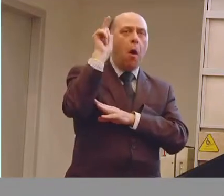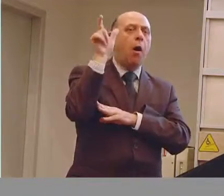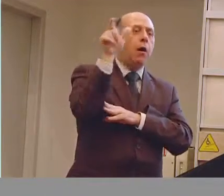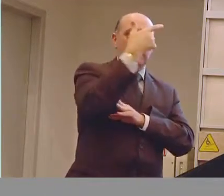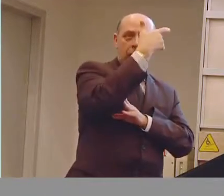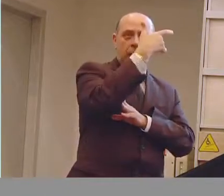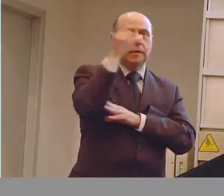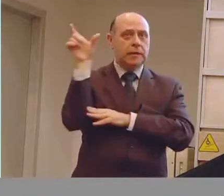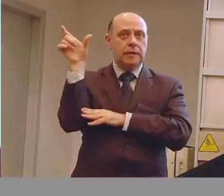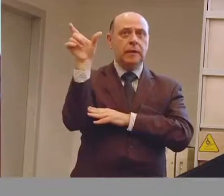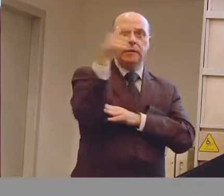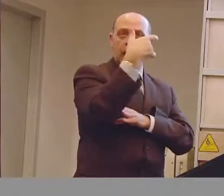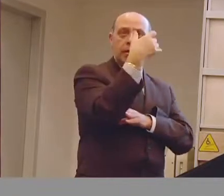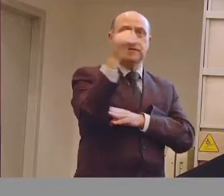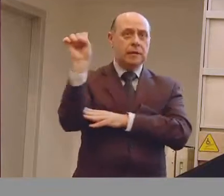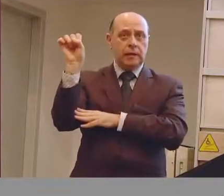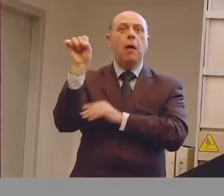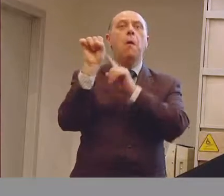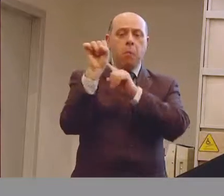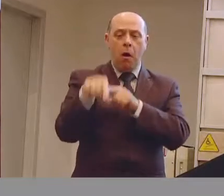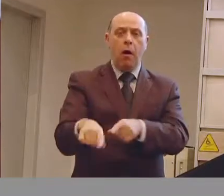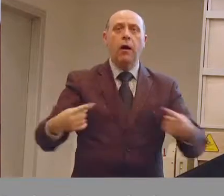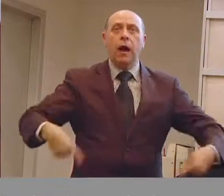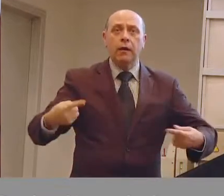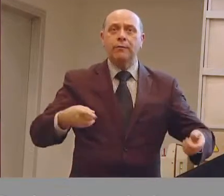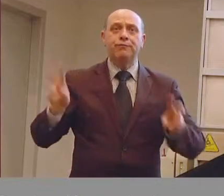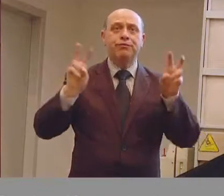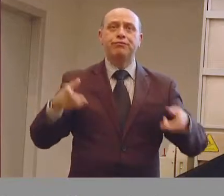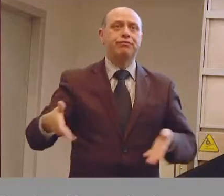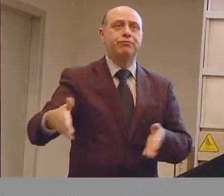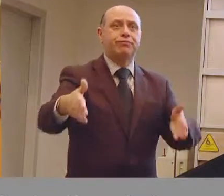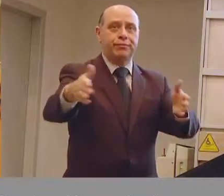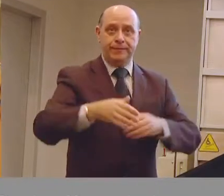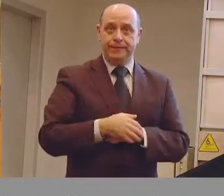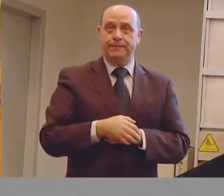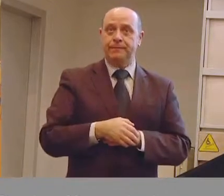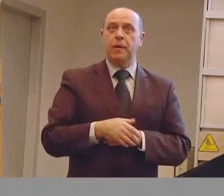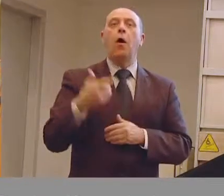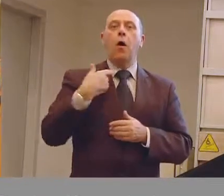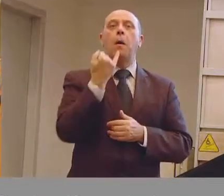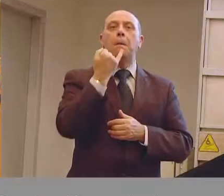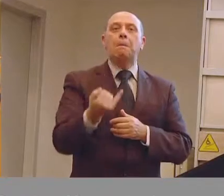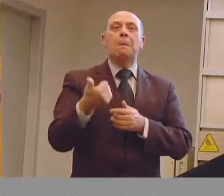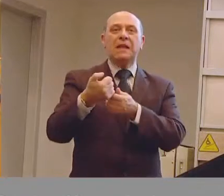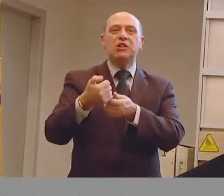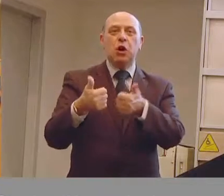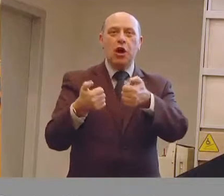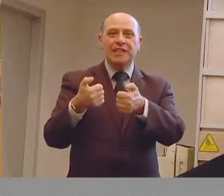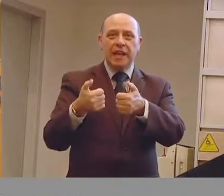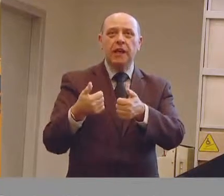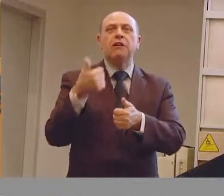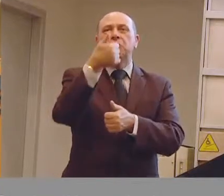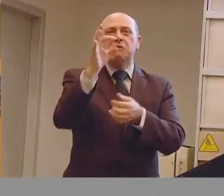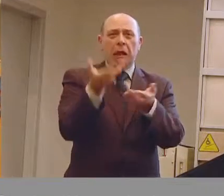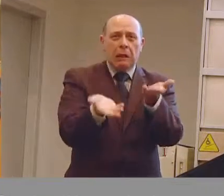prossimità riusciamo comunque a gestire la carrozzina elettronica. Il mini joystick, 100 grammi muoviamo una leva